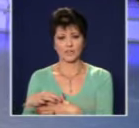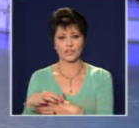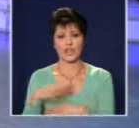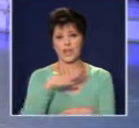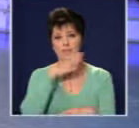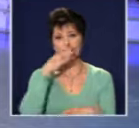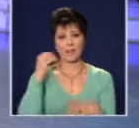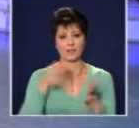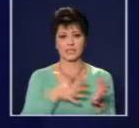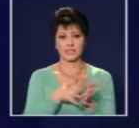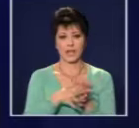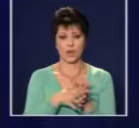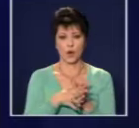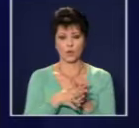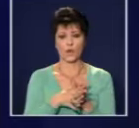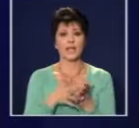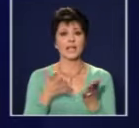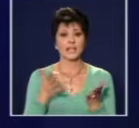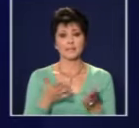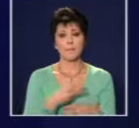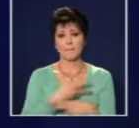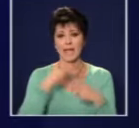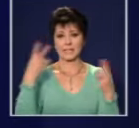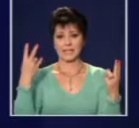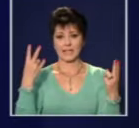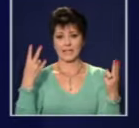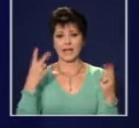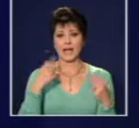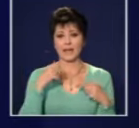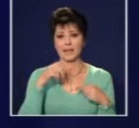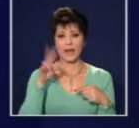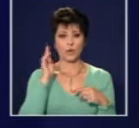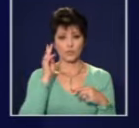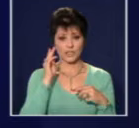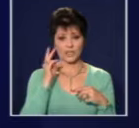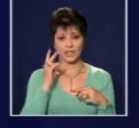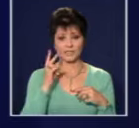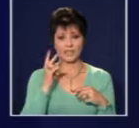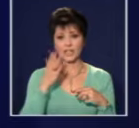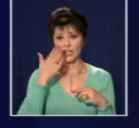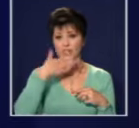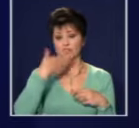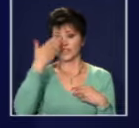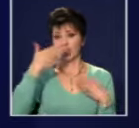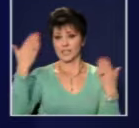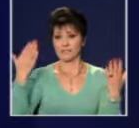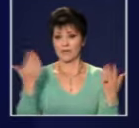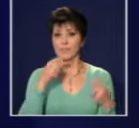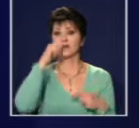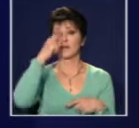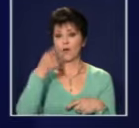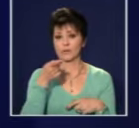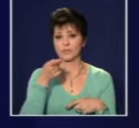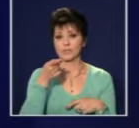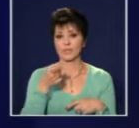първи ноемврият ден на бодителите ние го честваме с такава гордост. Трябва да върнем гордостта в тези хора и тях, кото самочувстви, ще дойде с програмата, която ние